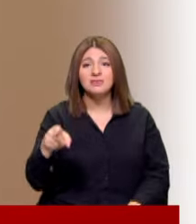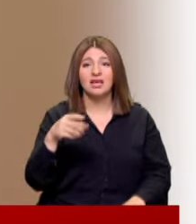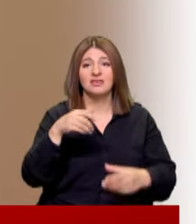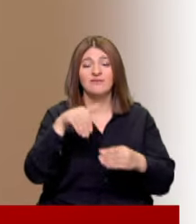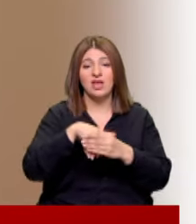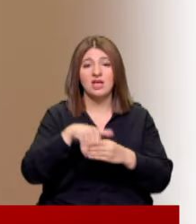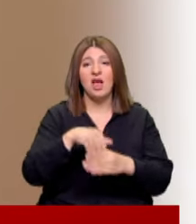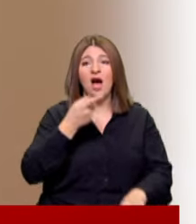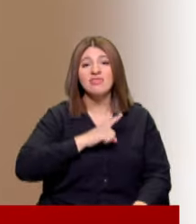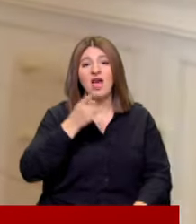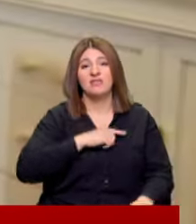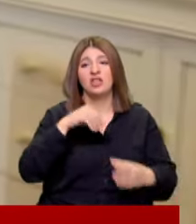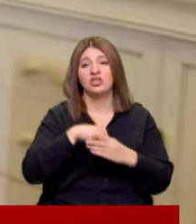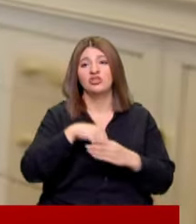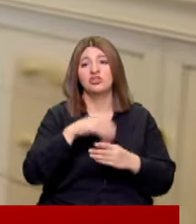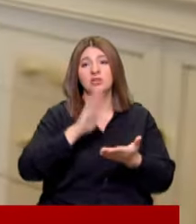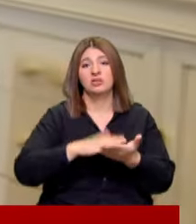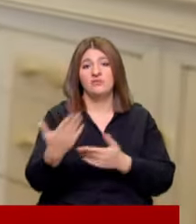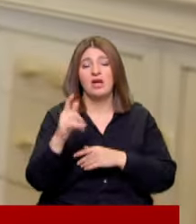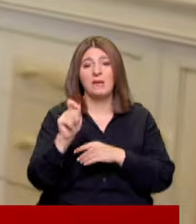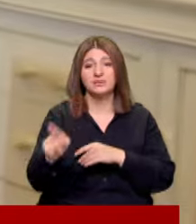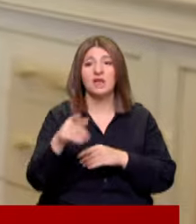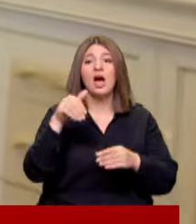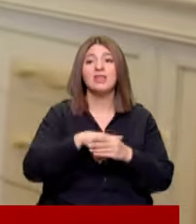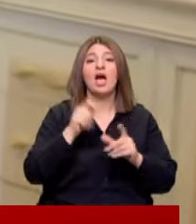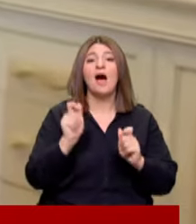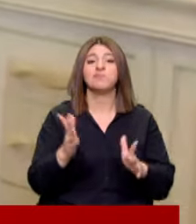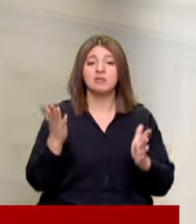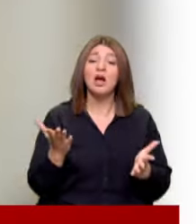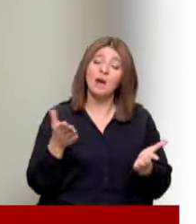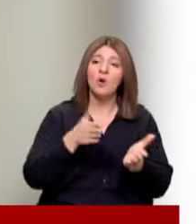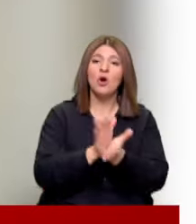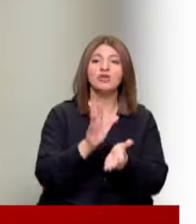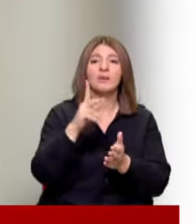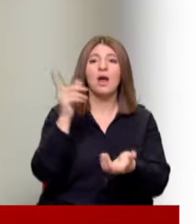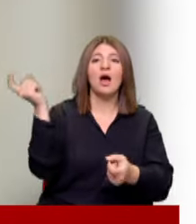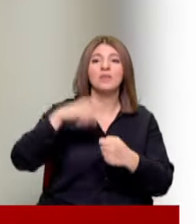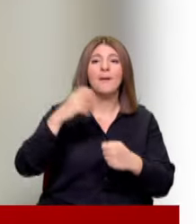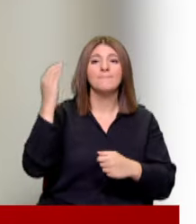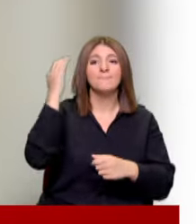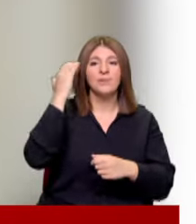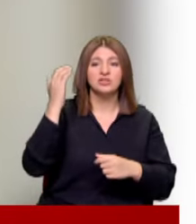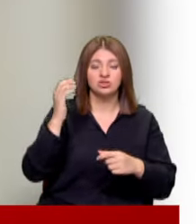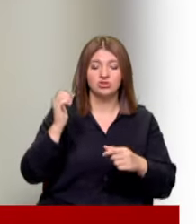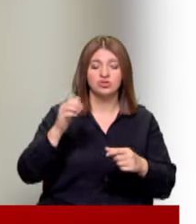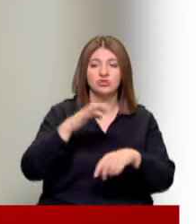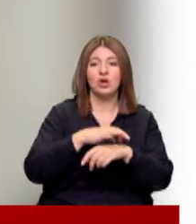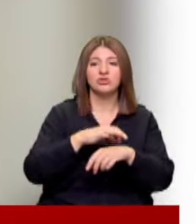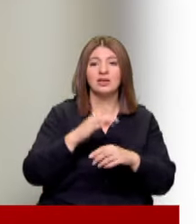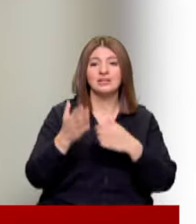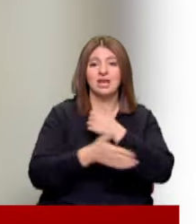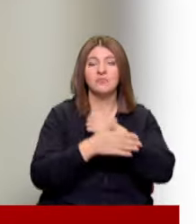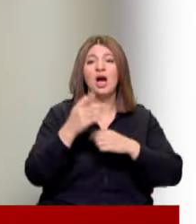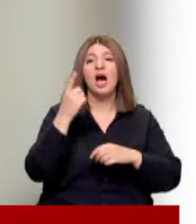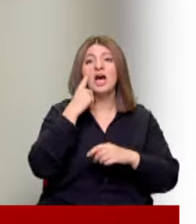milletvekilliği aday adaylığı için istifa etti Aday yapılmadı ama ödül gibi atamayla başhekim yardımcısı olarak Atatürk